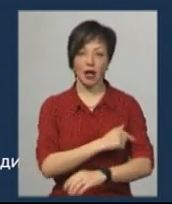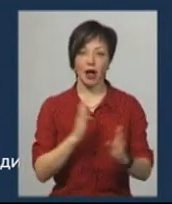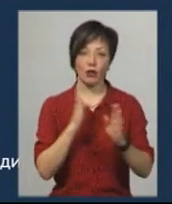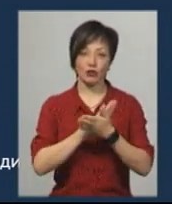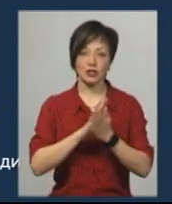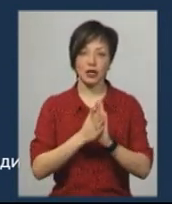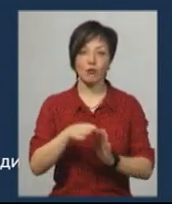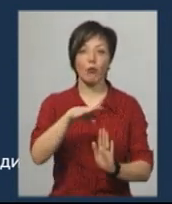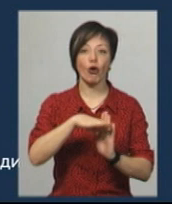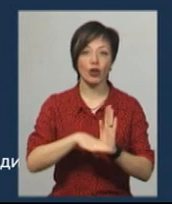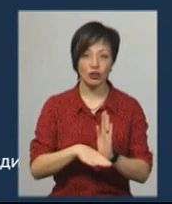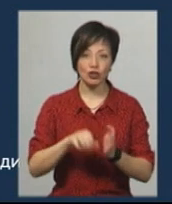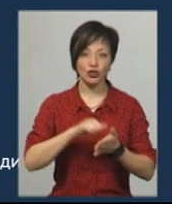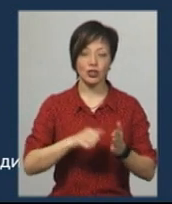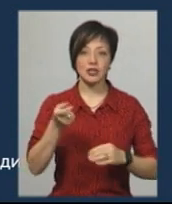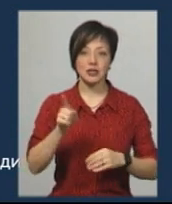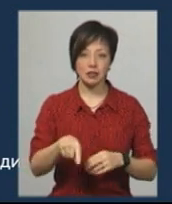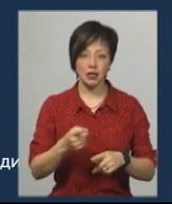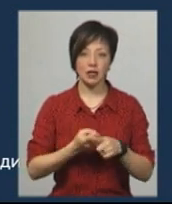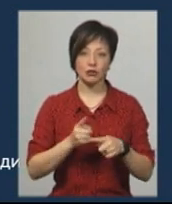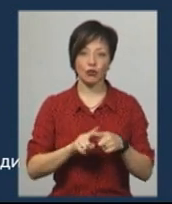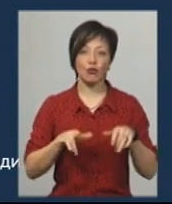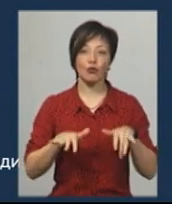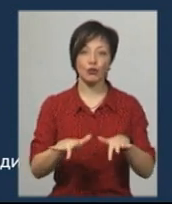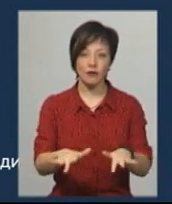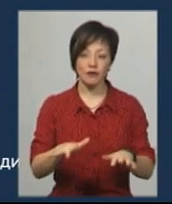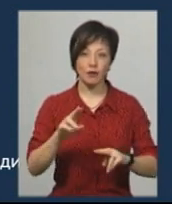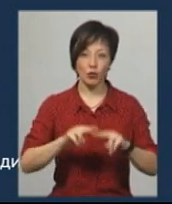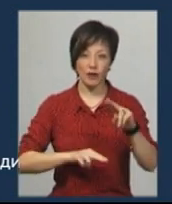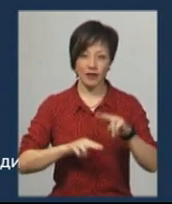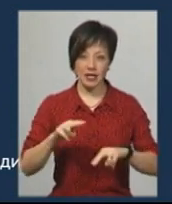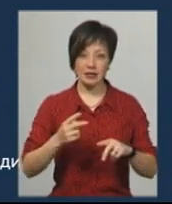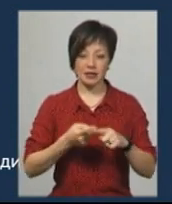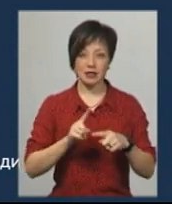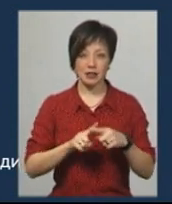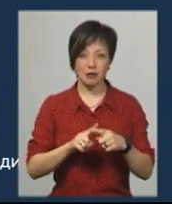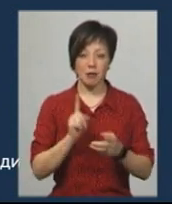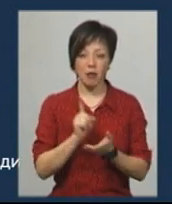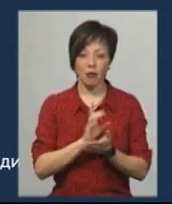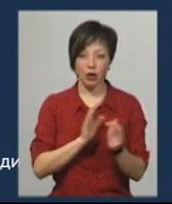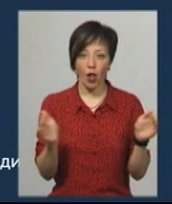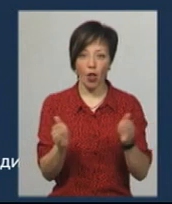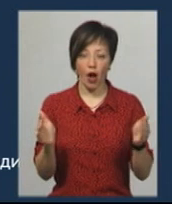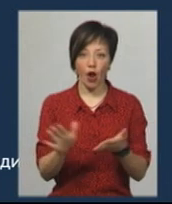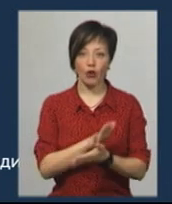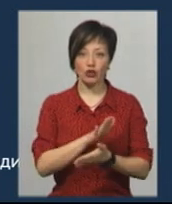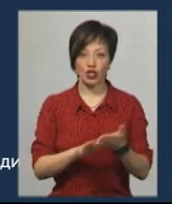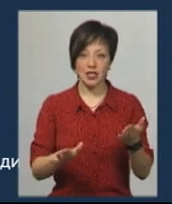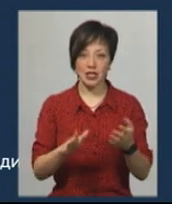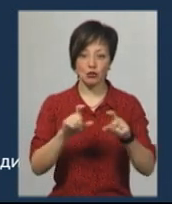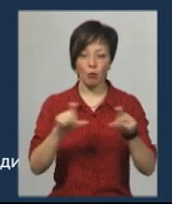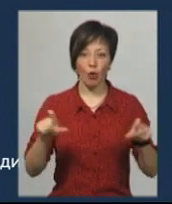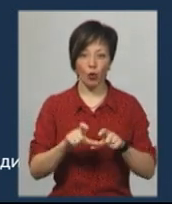стан їх погіршується ще через те, що в процесі будівництва в таких зонах, де передбачають локальні очисні споруди на поверхневі стоки,